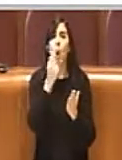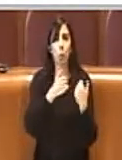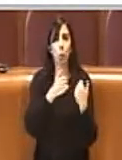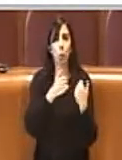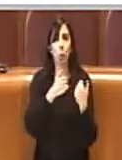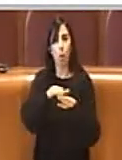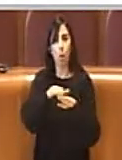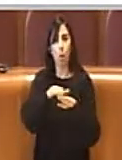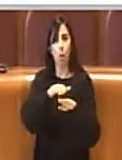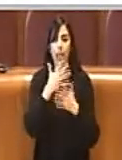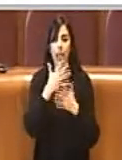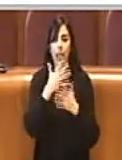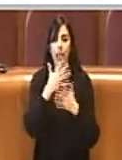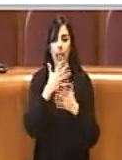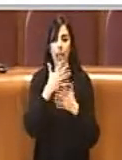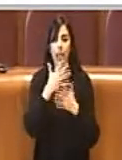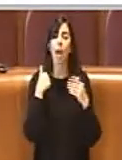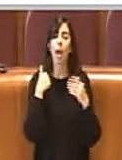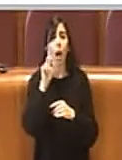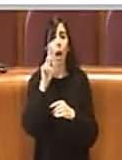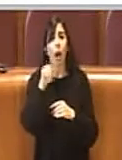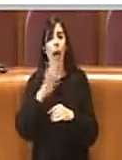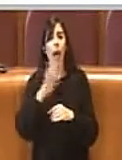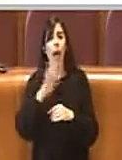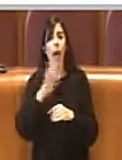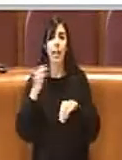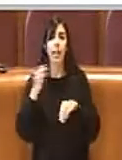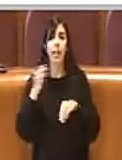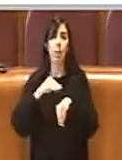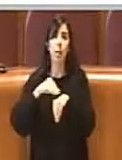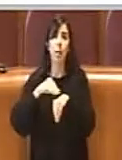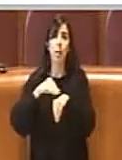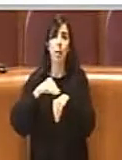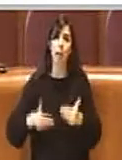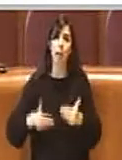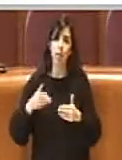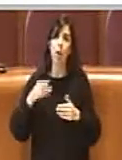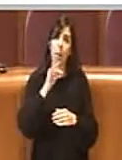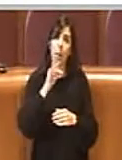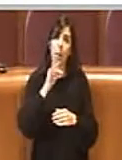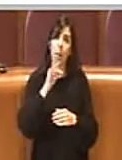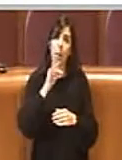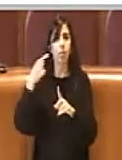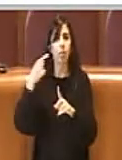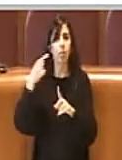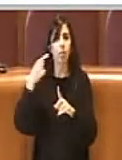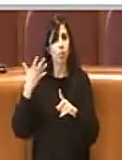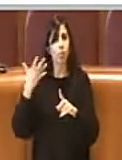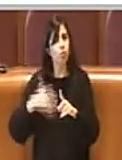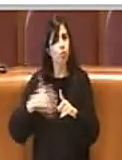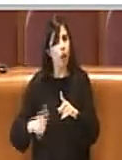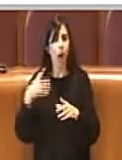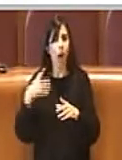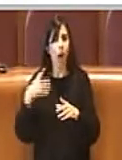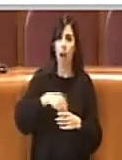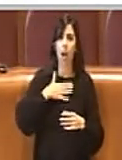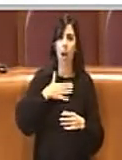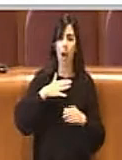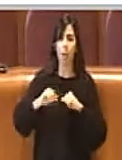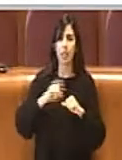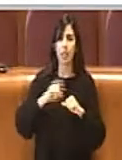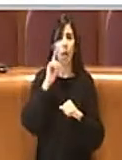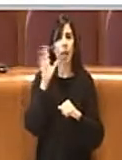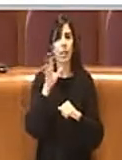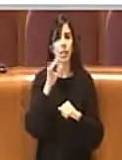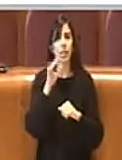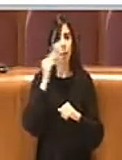tutte quelle implementazioni delle piattaforme abilitanti a livello nazionale che sono state eh integrate in questa amministrazione pensiamo soltanto a